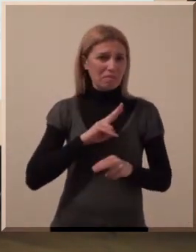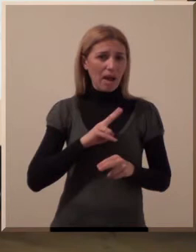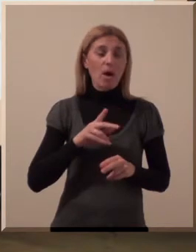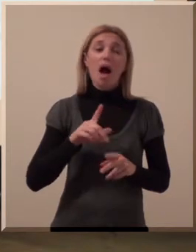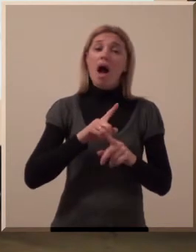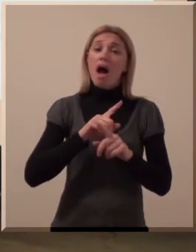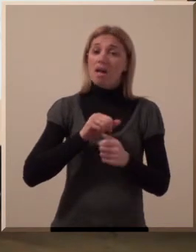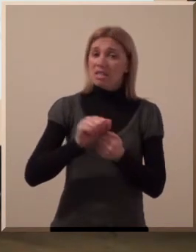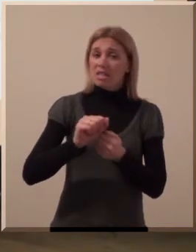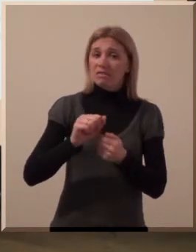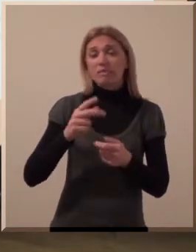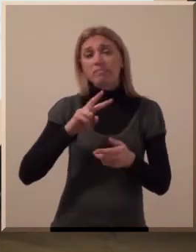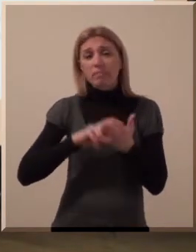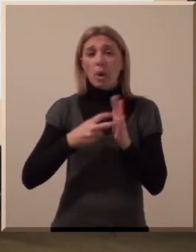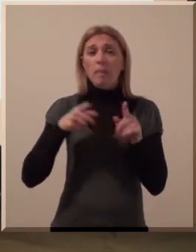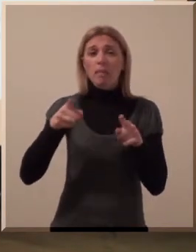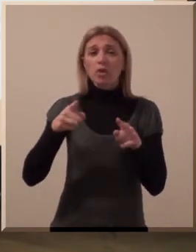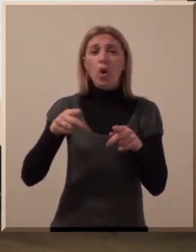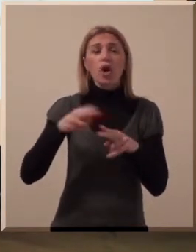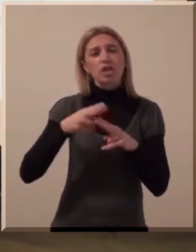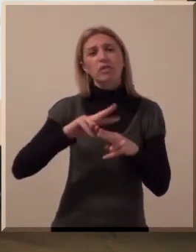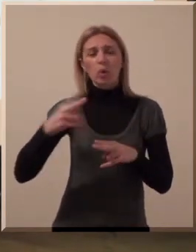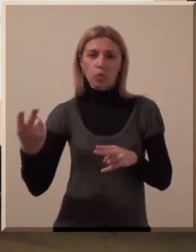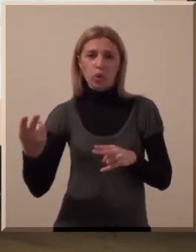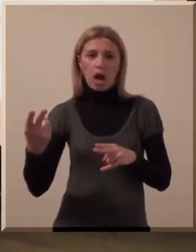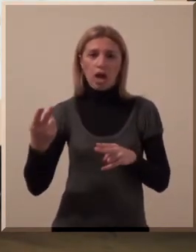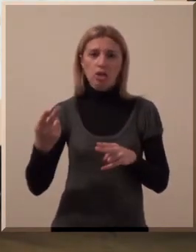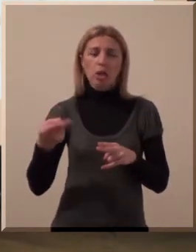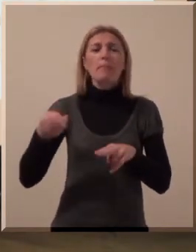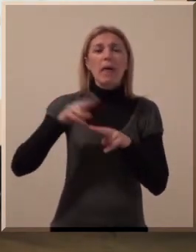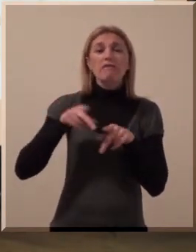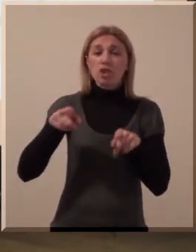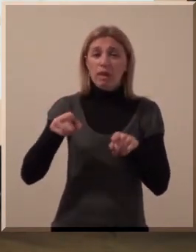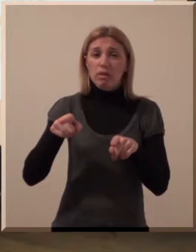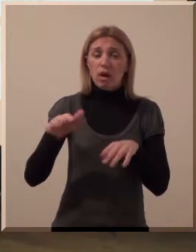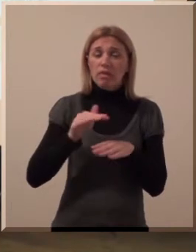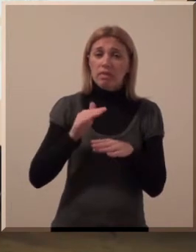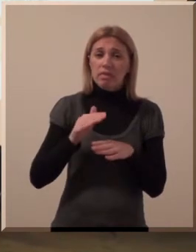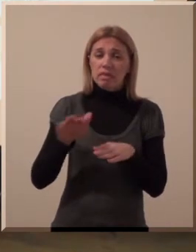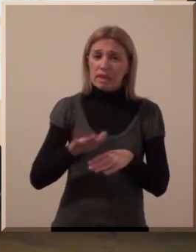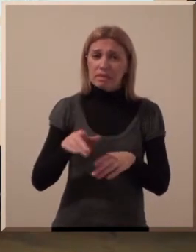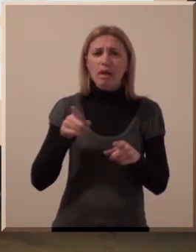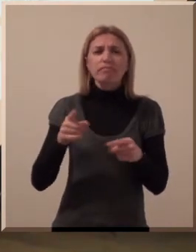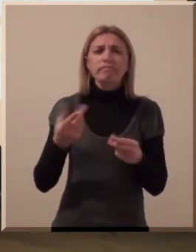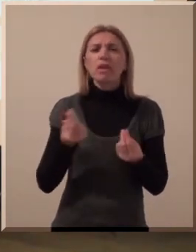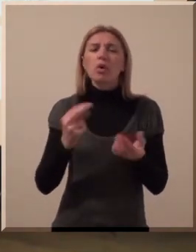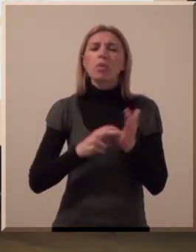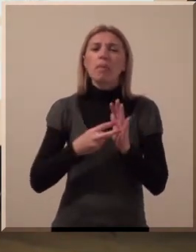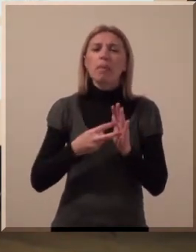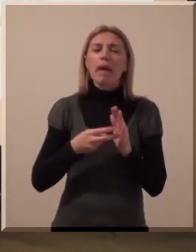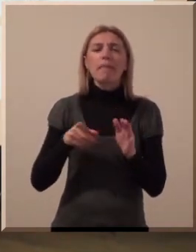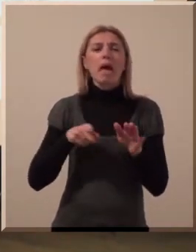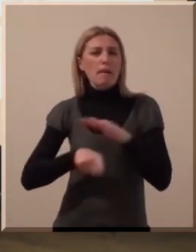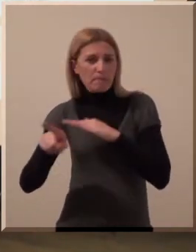svako od nas ima, ali svako ih rešava na neki dogačiji način. Često ova deca krize od rastanja ispoljavaju kroz